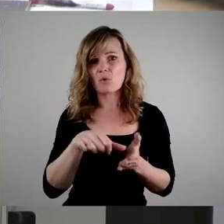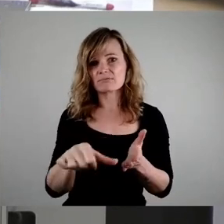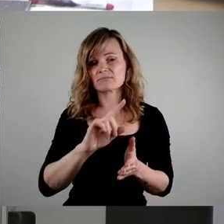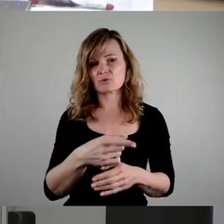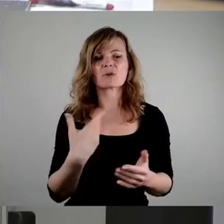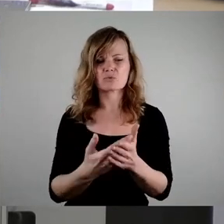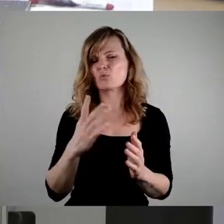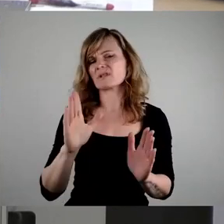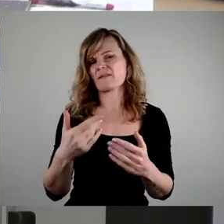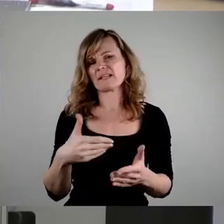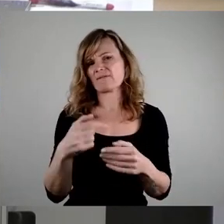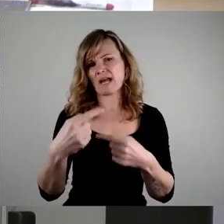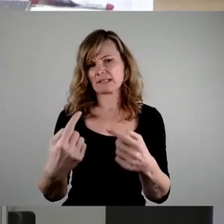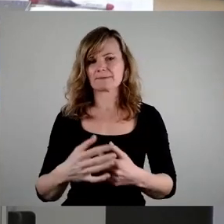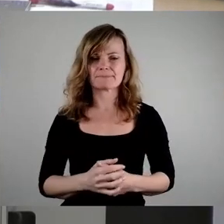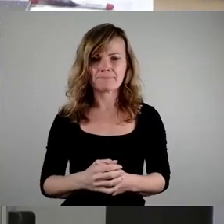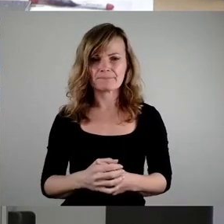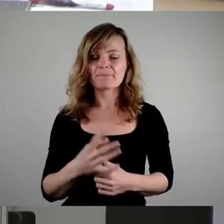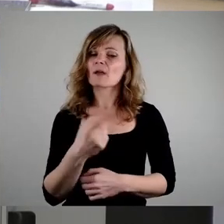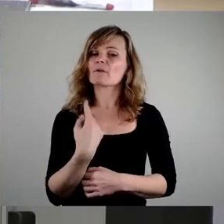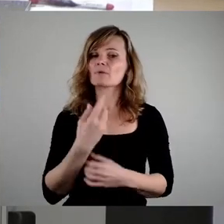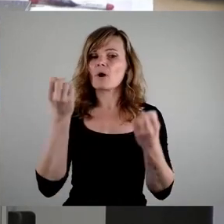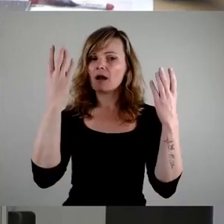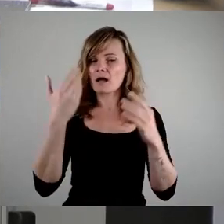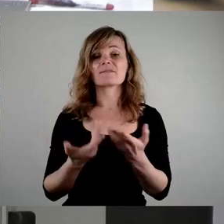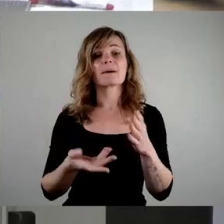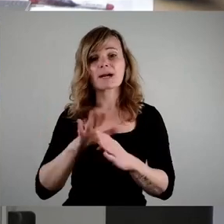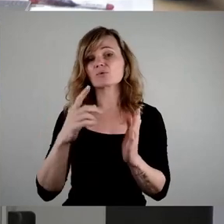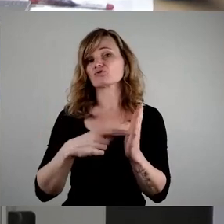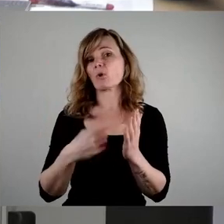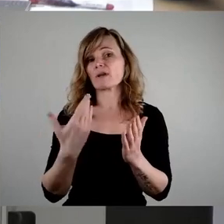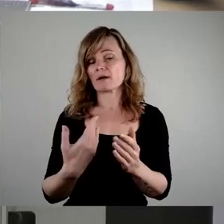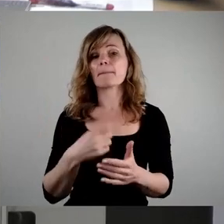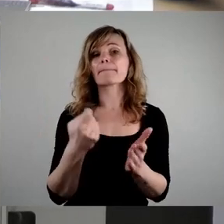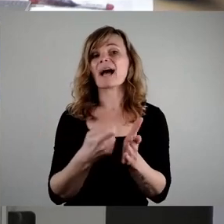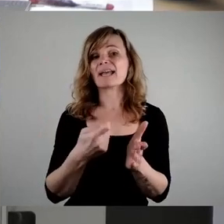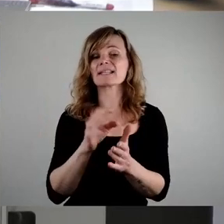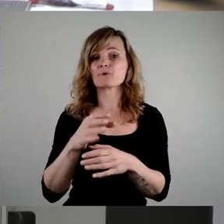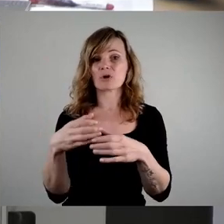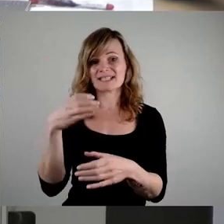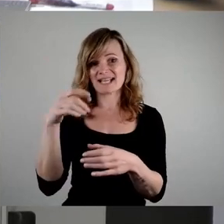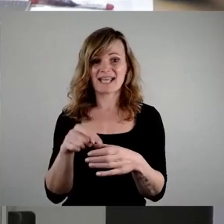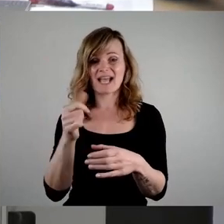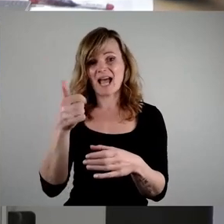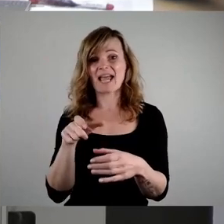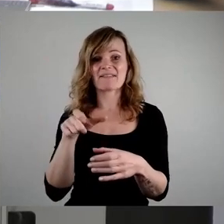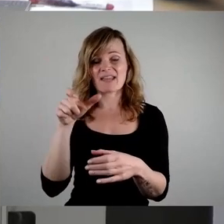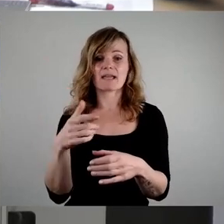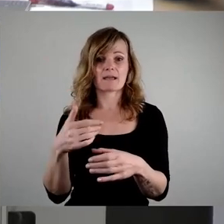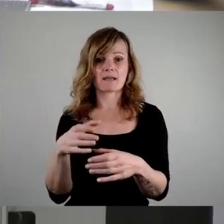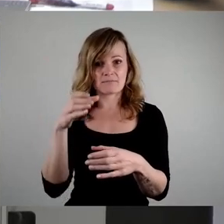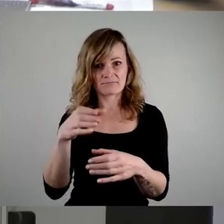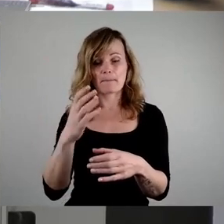weitergehen. Uns ist klar, dass eine Verpackungssteuer den Preis eines Getränks im Einwegbecher verteuern würde.